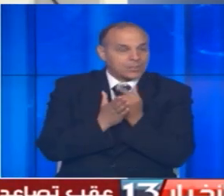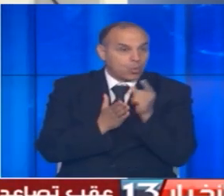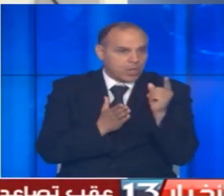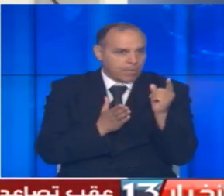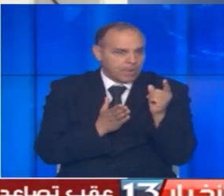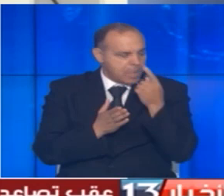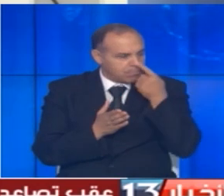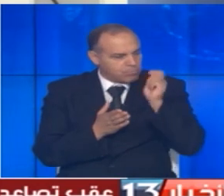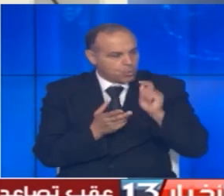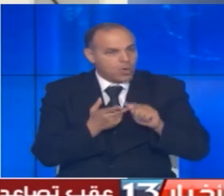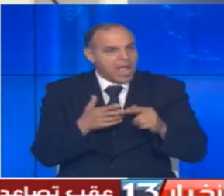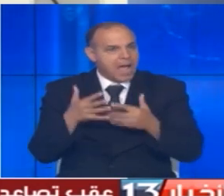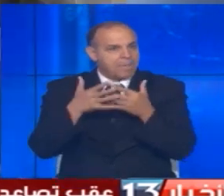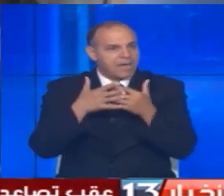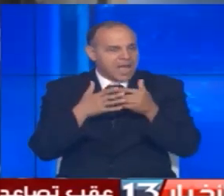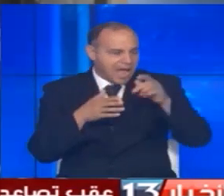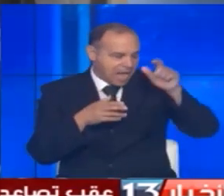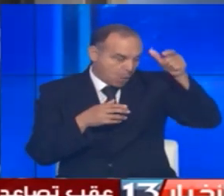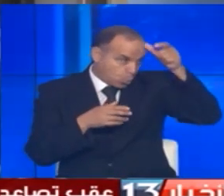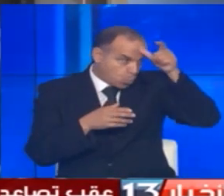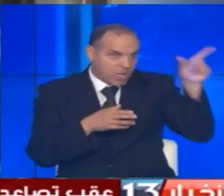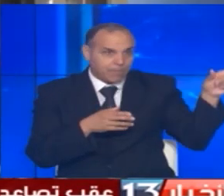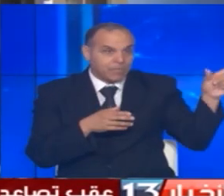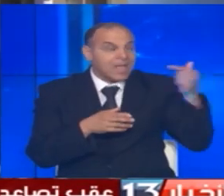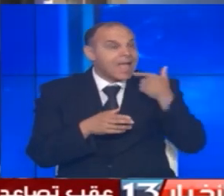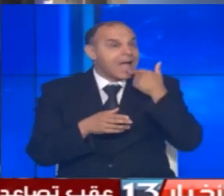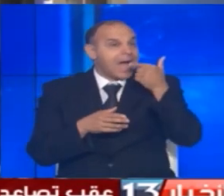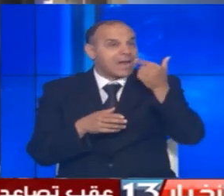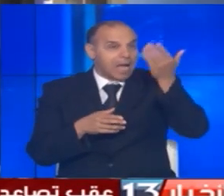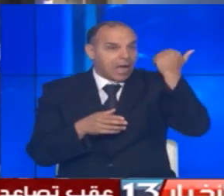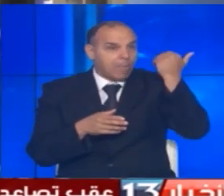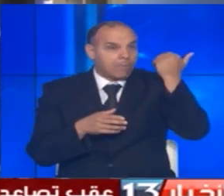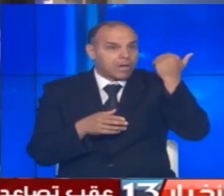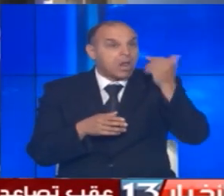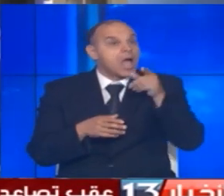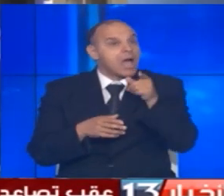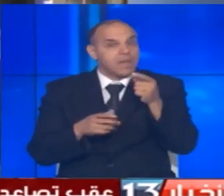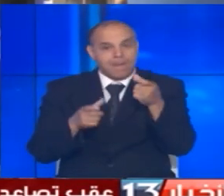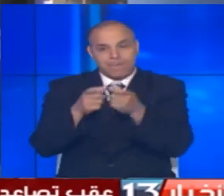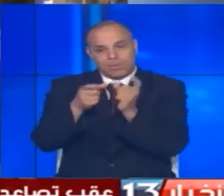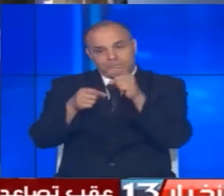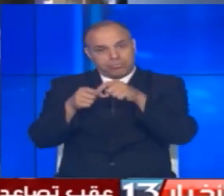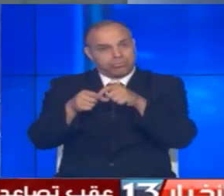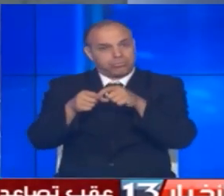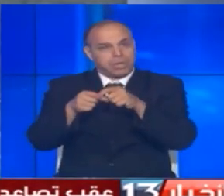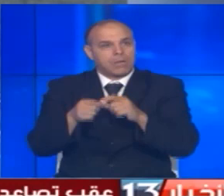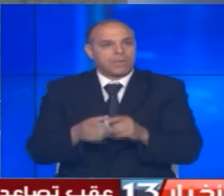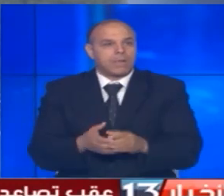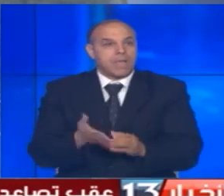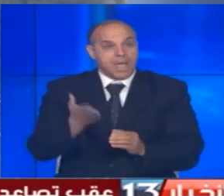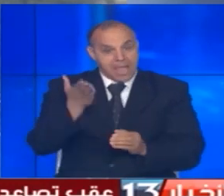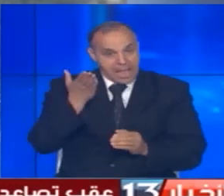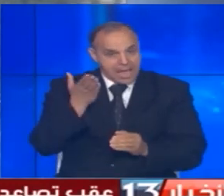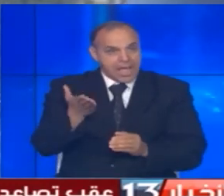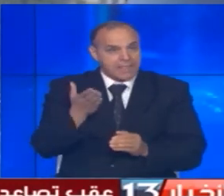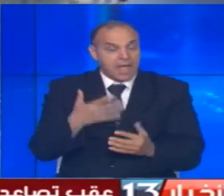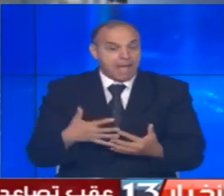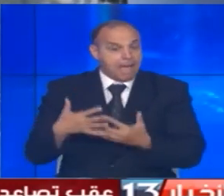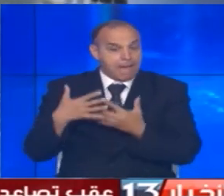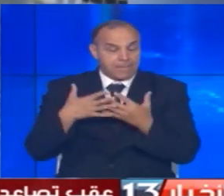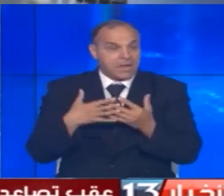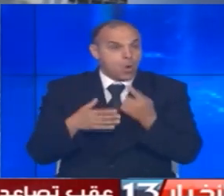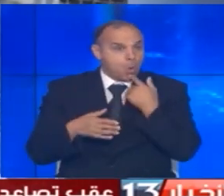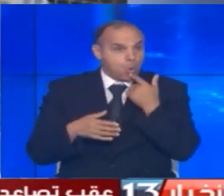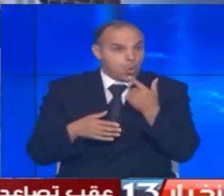تفرضه واشنطن على أنقرة التي أعلنت عزمها الانضمام إلى مجموعة دول بريكس خاصة وأن الولايات